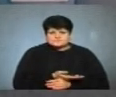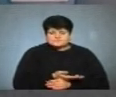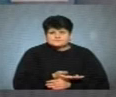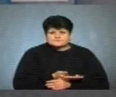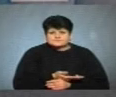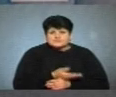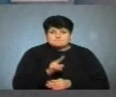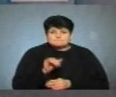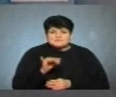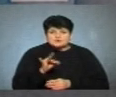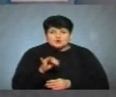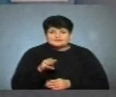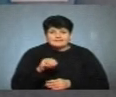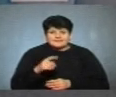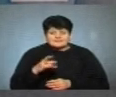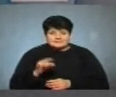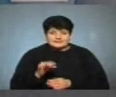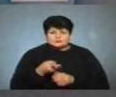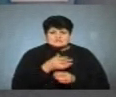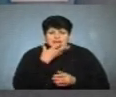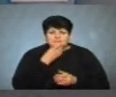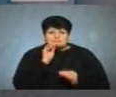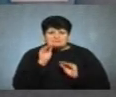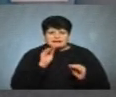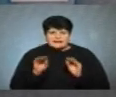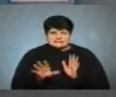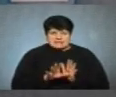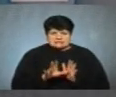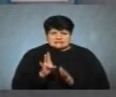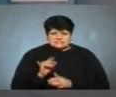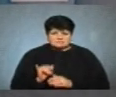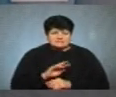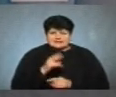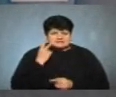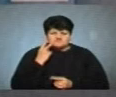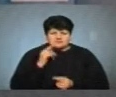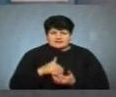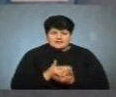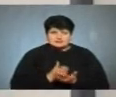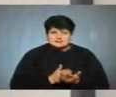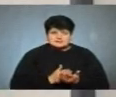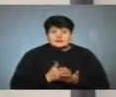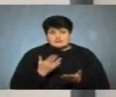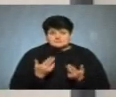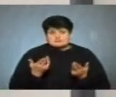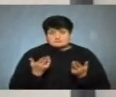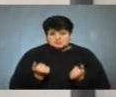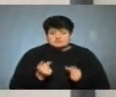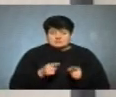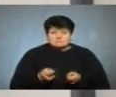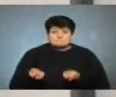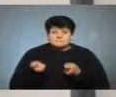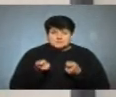і піротехніка, і оці прикраси електричні. Вони не завжди якісні, але, звичайно, вони приносять